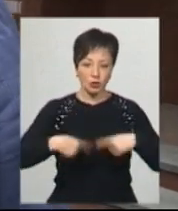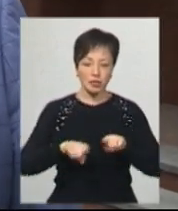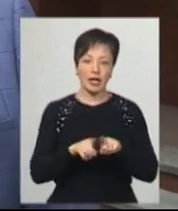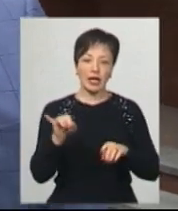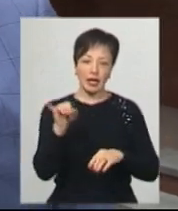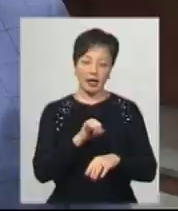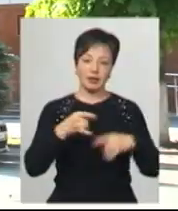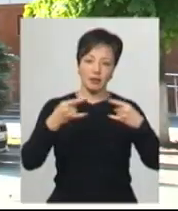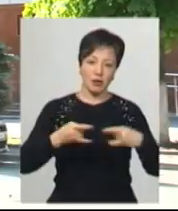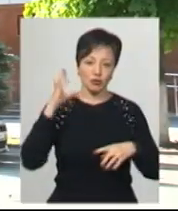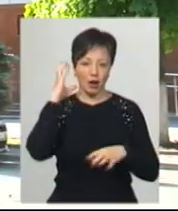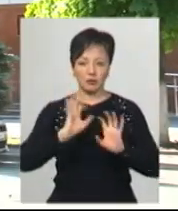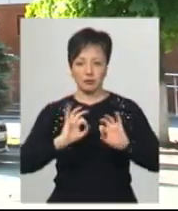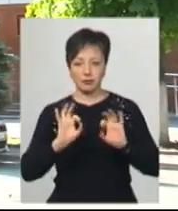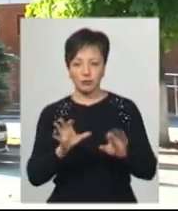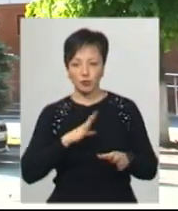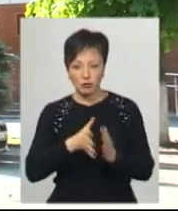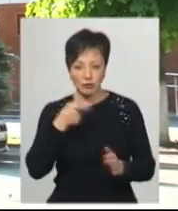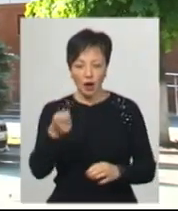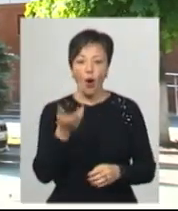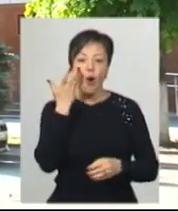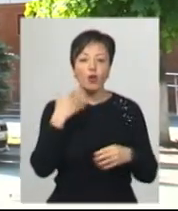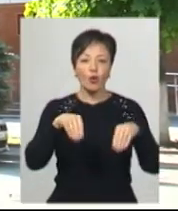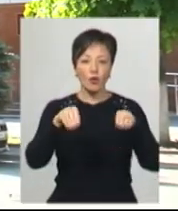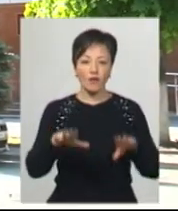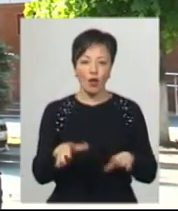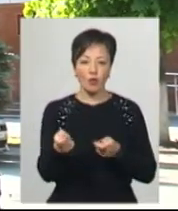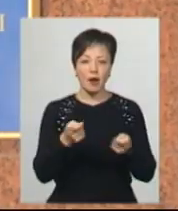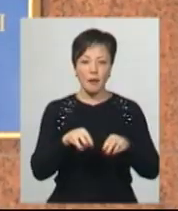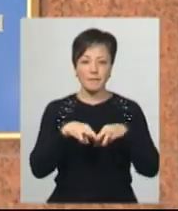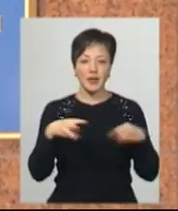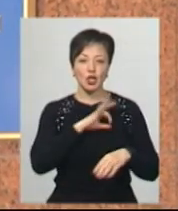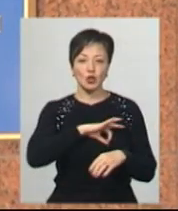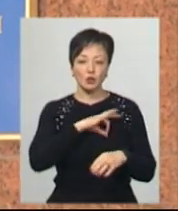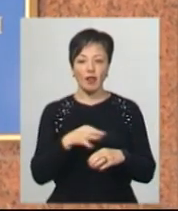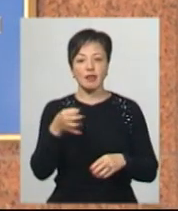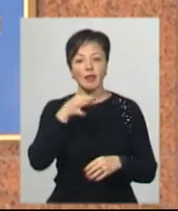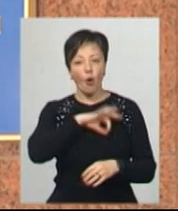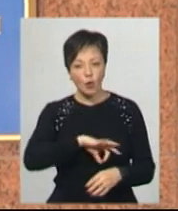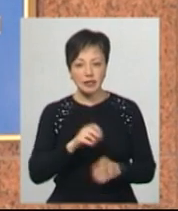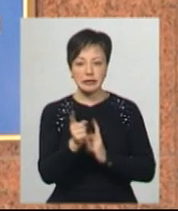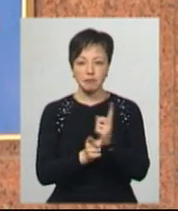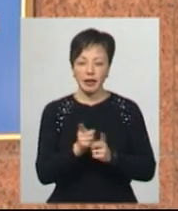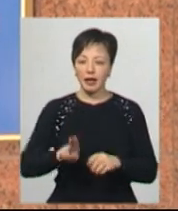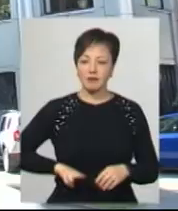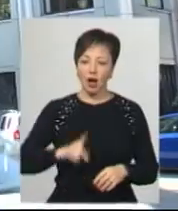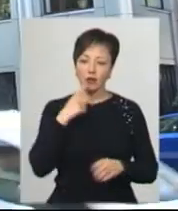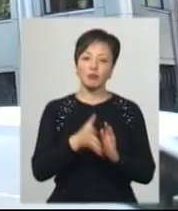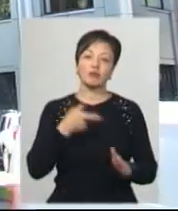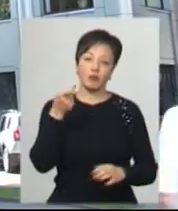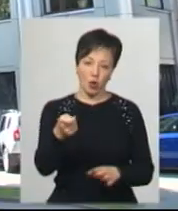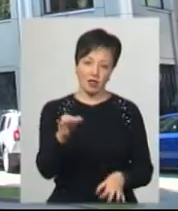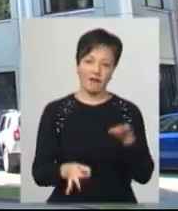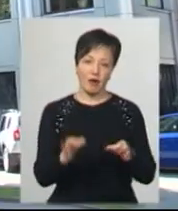від засобів масової інформації. Коли ухвалене членами колегії управління Мін'юсту буде на корість зміна керівництва, Олег Козачук каже, позиватиметься.